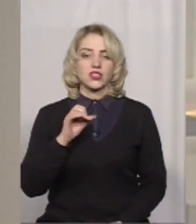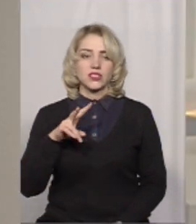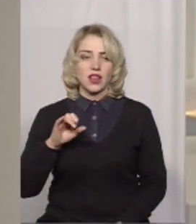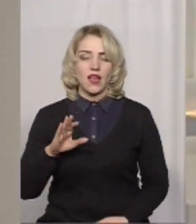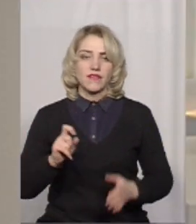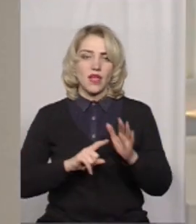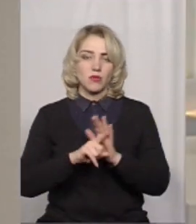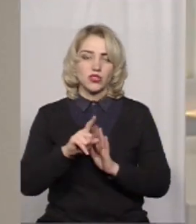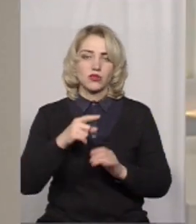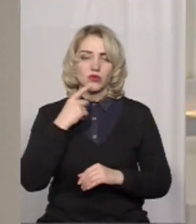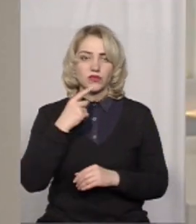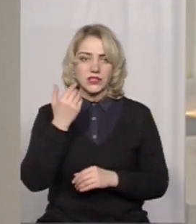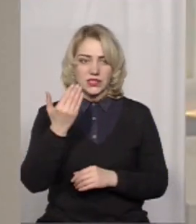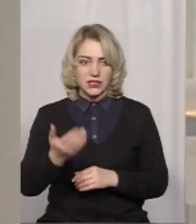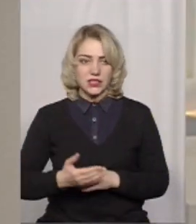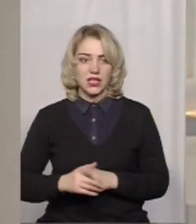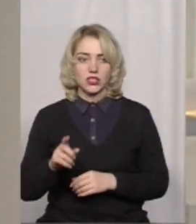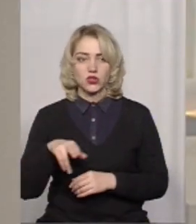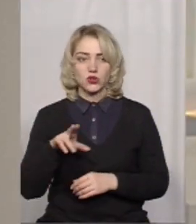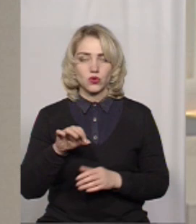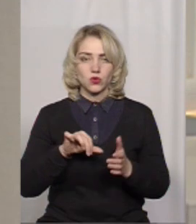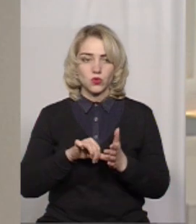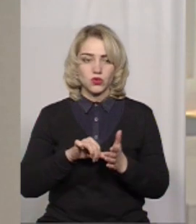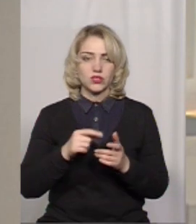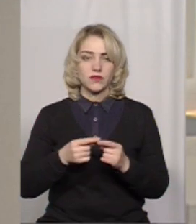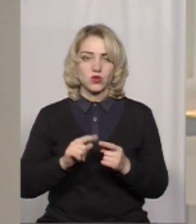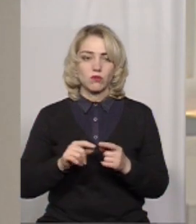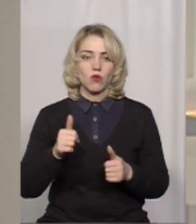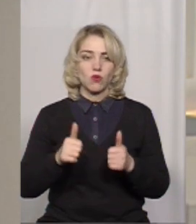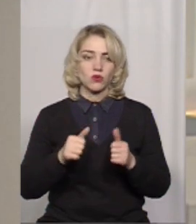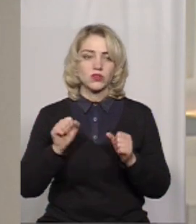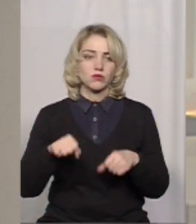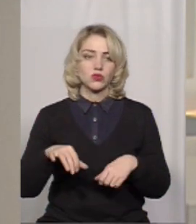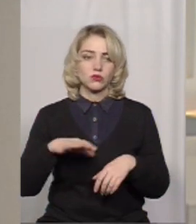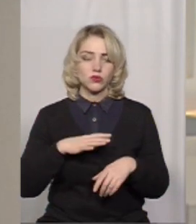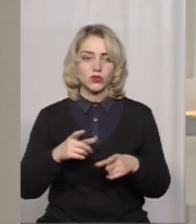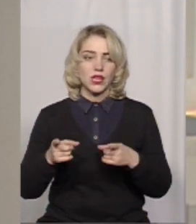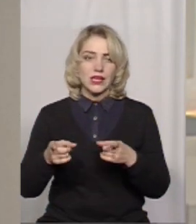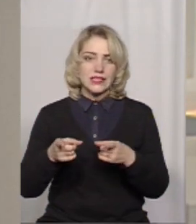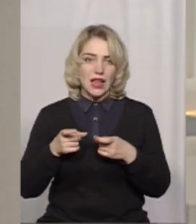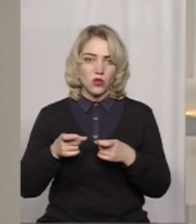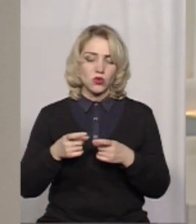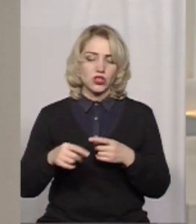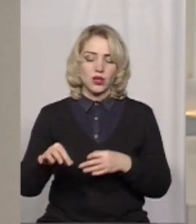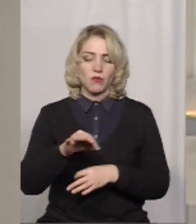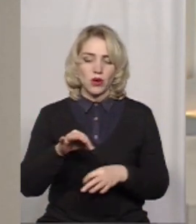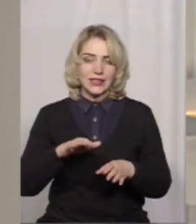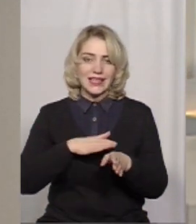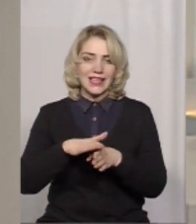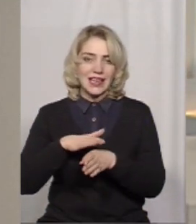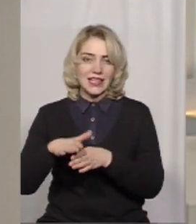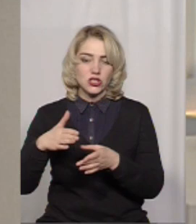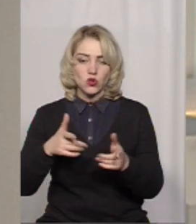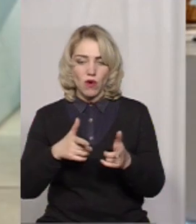Ви на початку зауважили, що до участі в цьому конкурсі можуть бути залучені проєкти, реалізовані